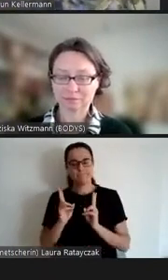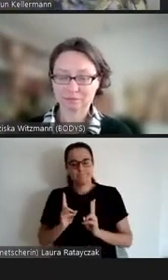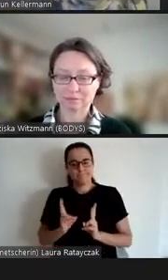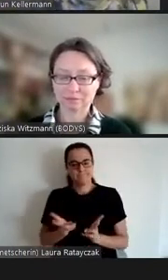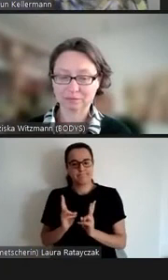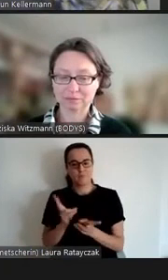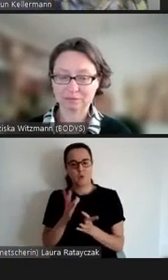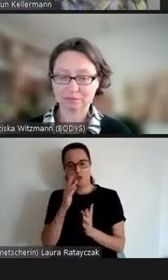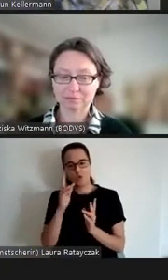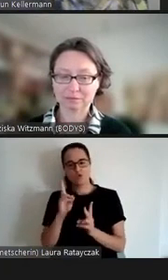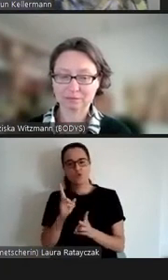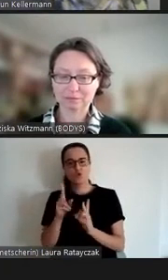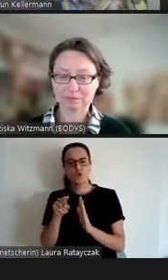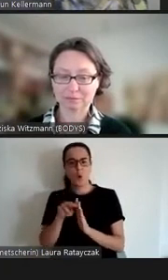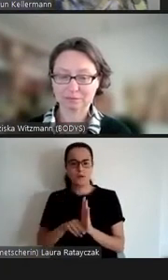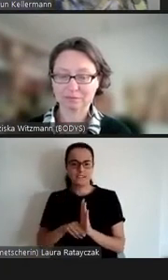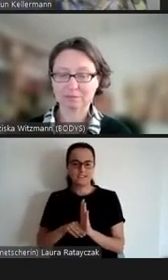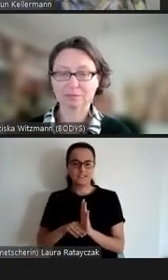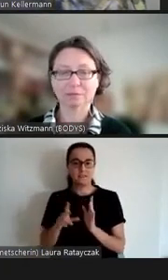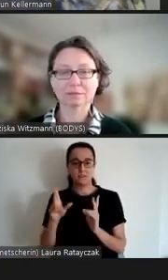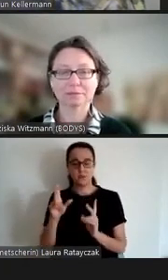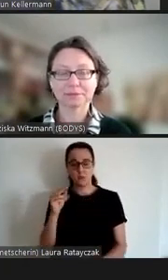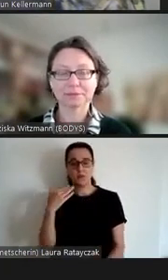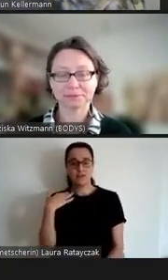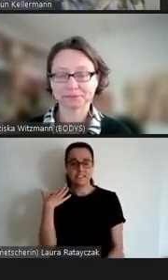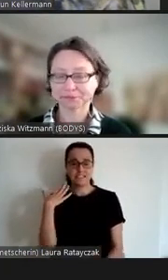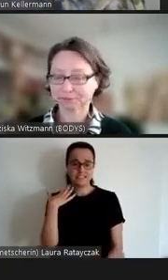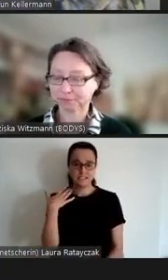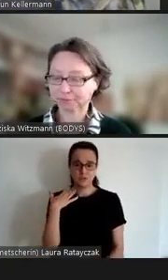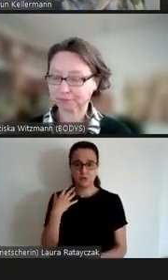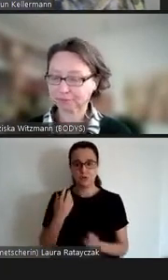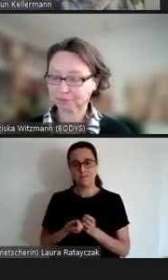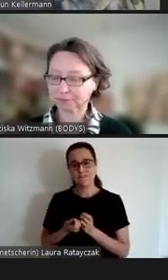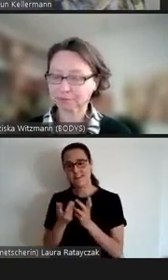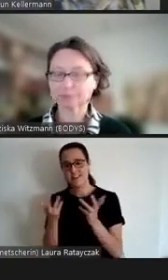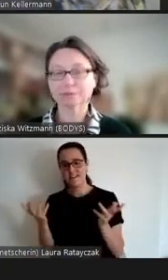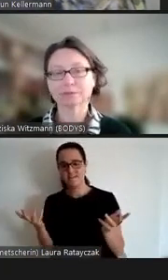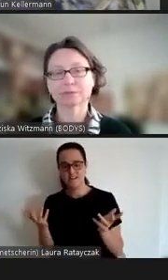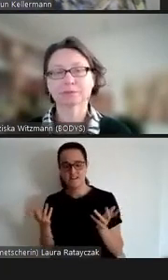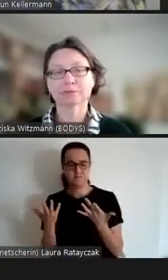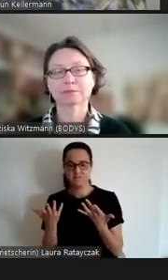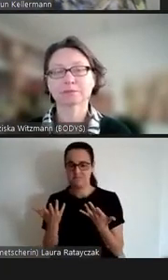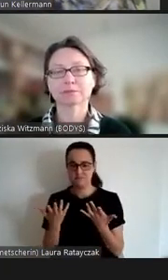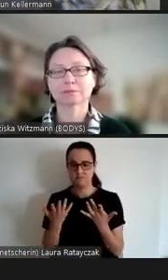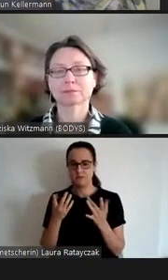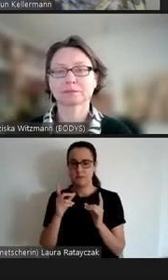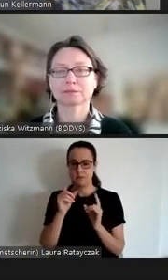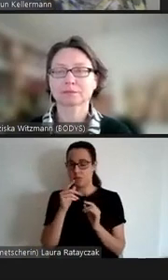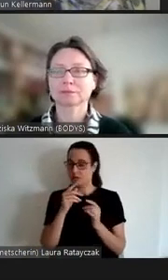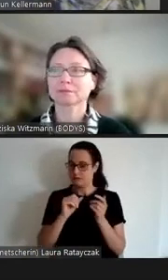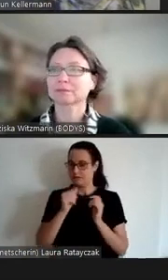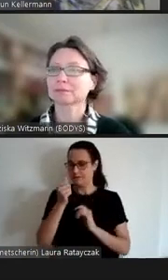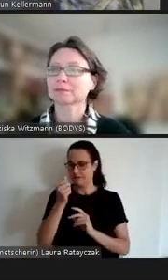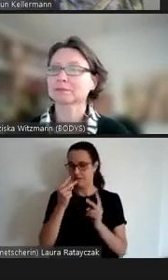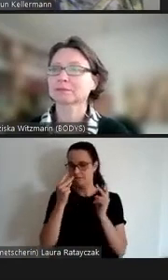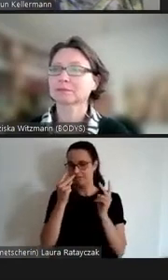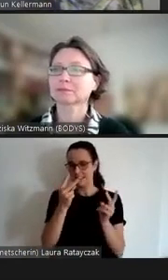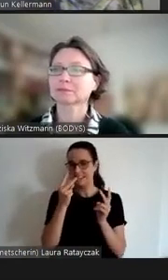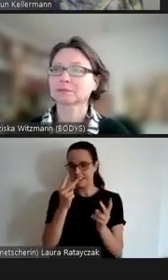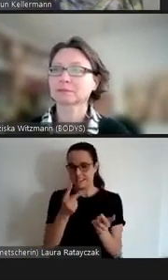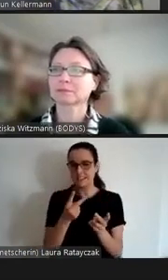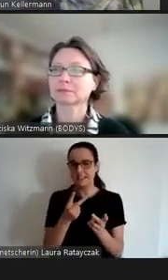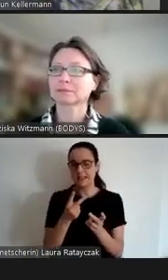die Möglichkeit sexuelle und hatverschätztliche Erfüllung zu erleben wird